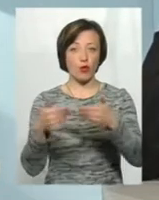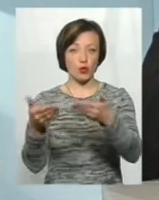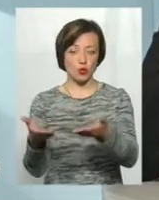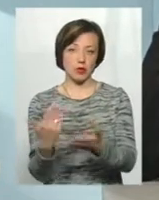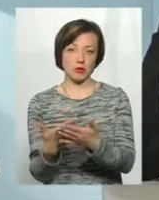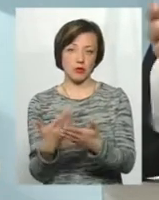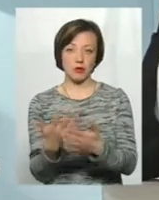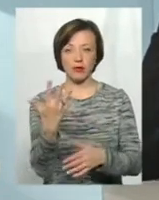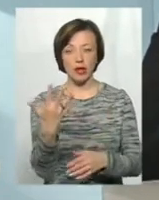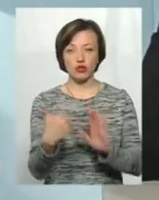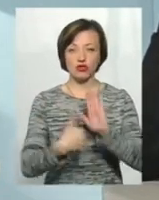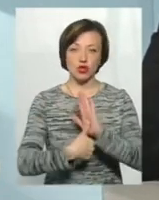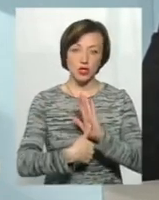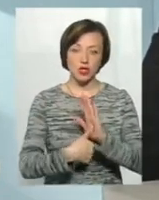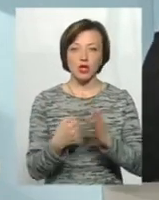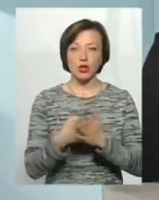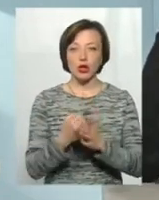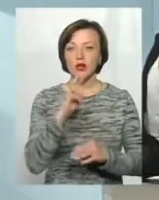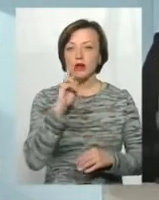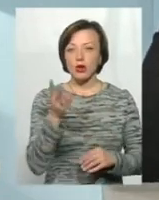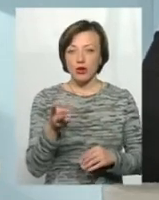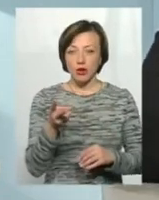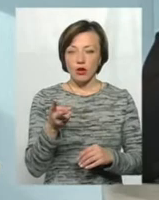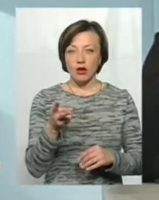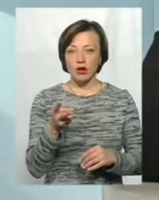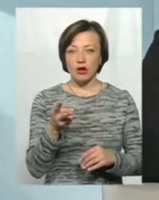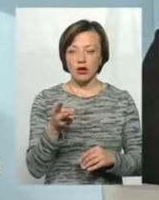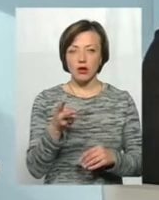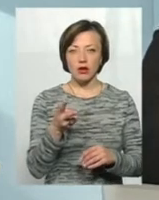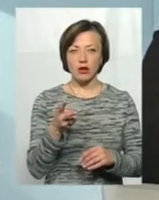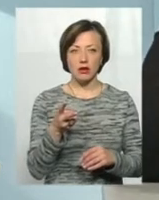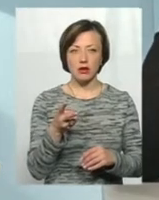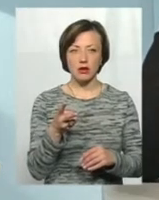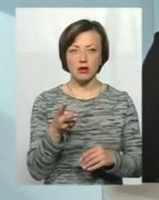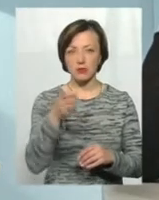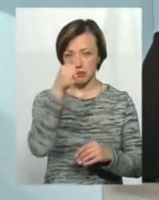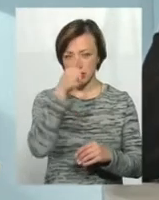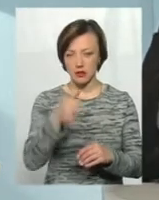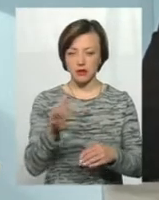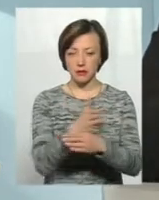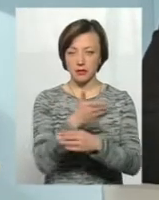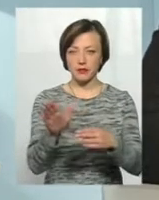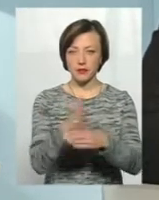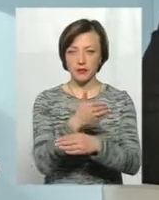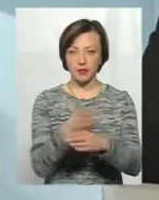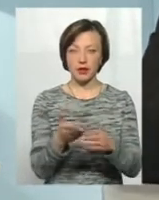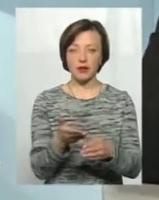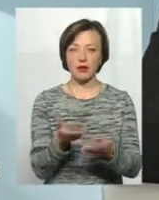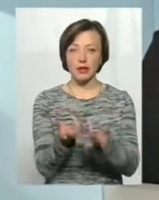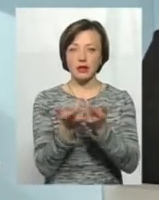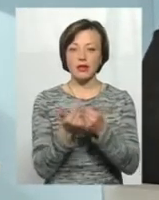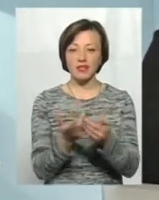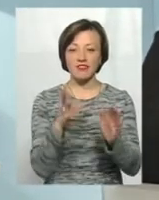5-6 до 2 років, місяців, розбиваючи таким чином вартість на відповідну кількість